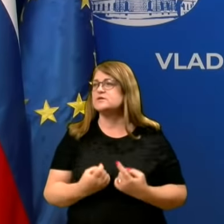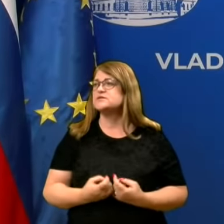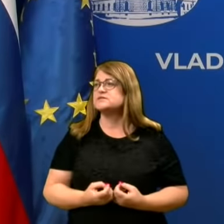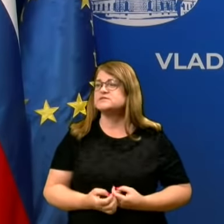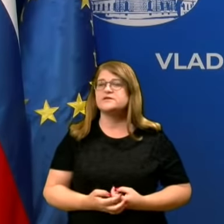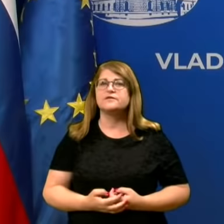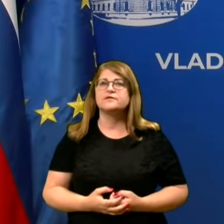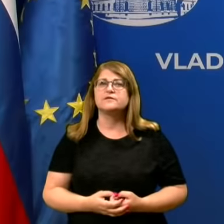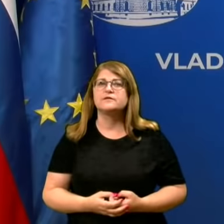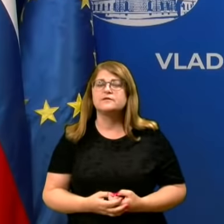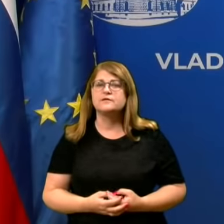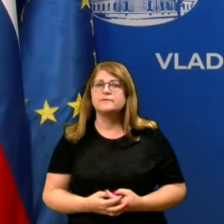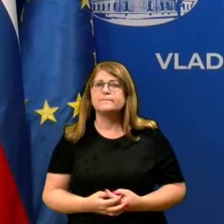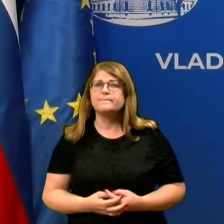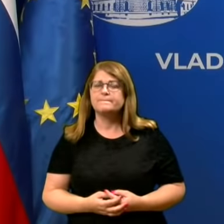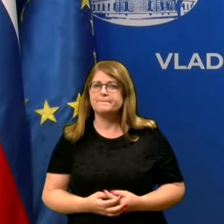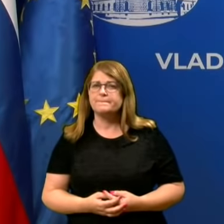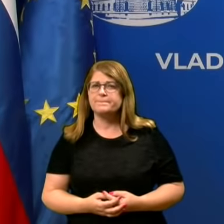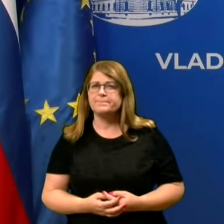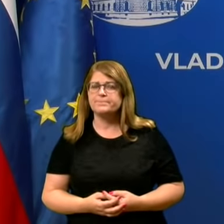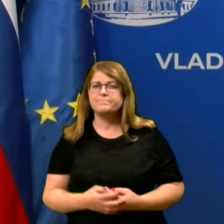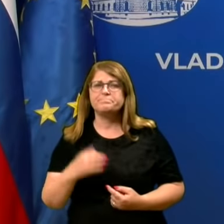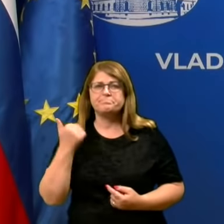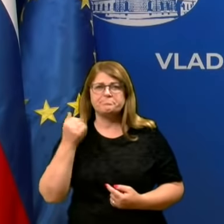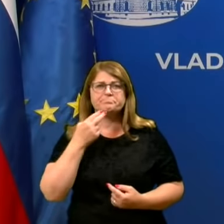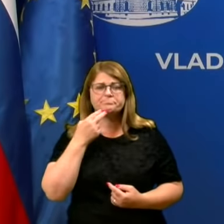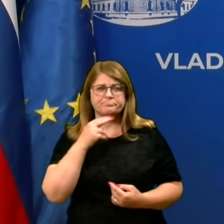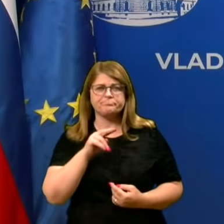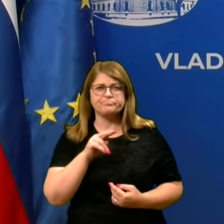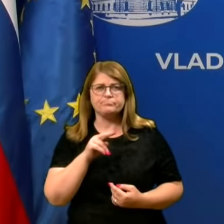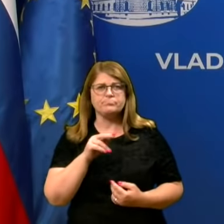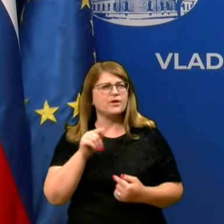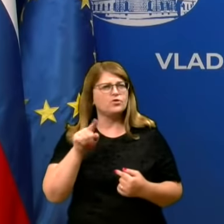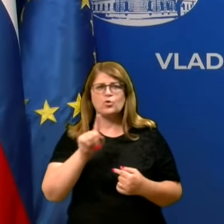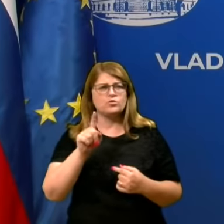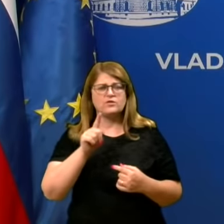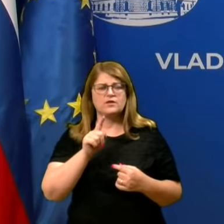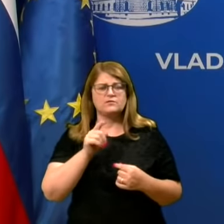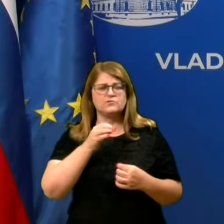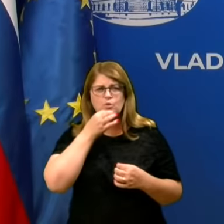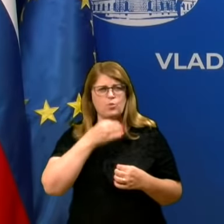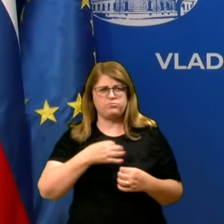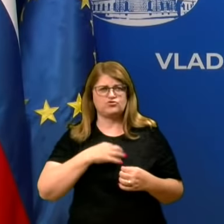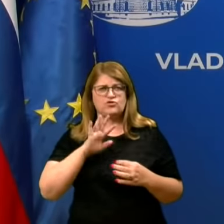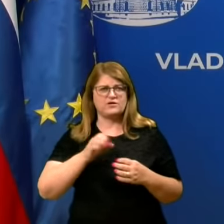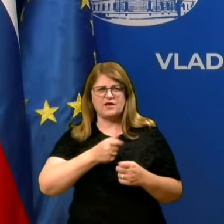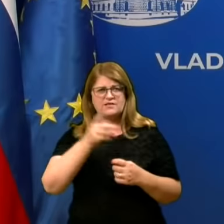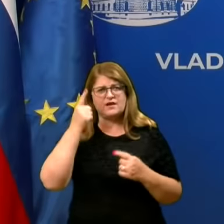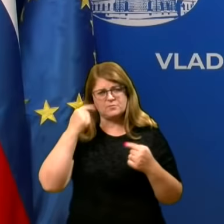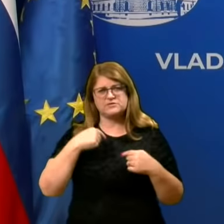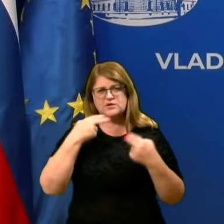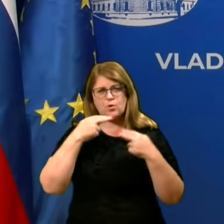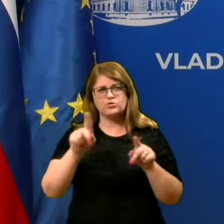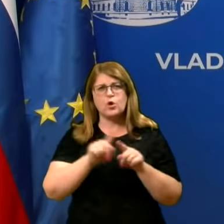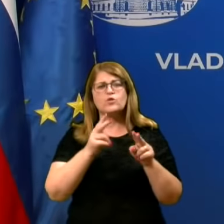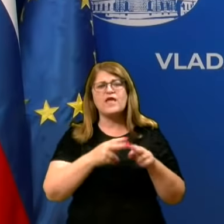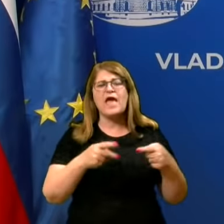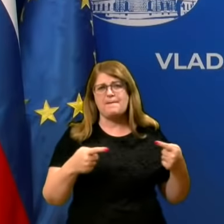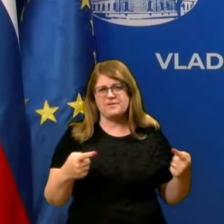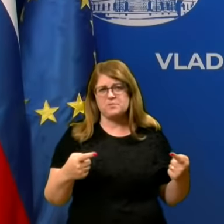mogoče zaprediti. Aha, to pa tudi ni, moram priznati, vprašanje, na katero znam odgovoriti kot epidemiolog.